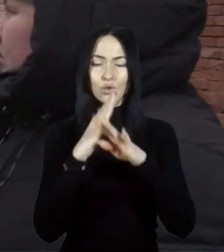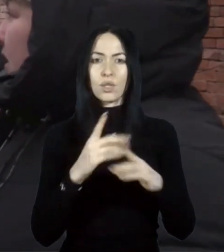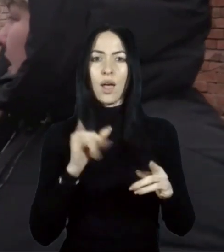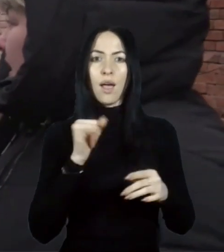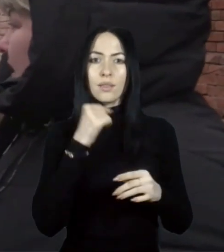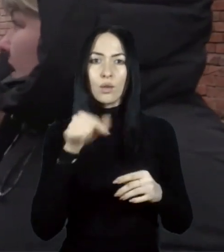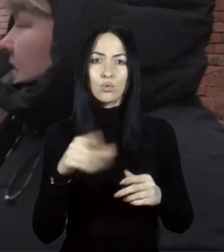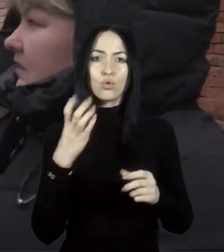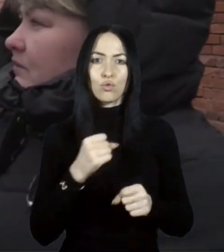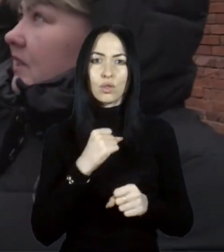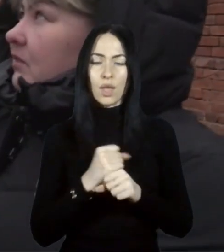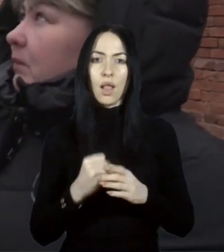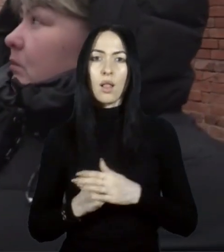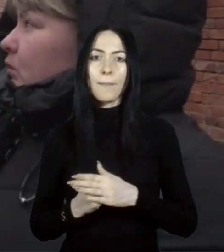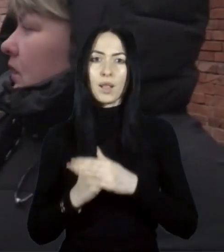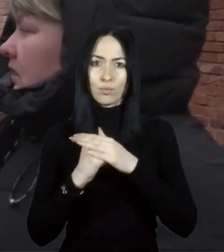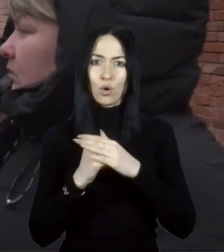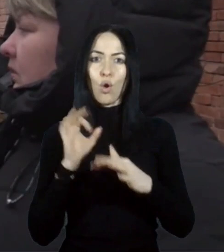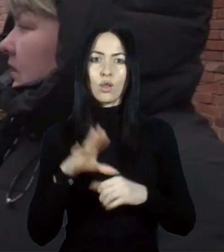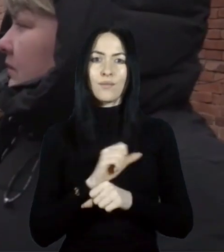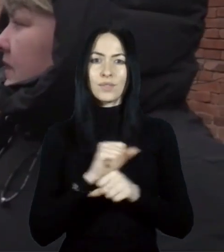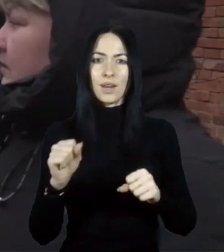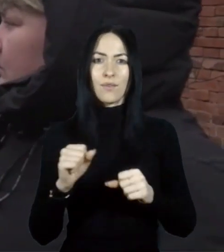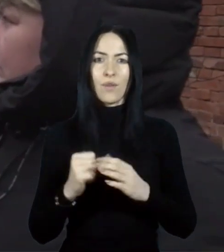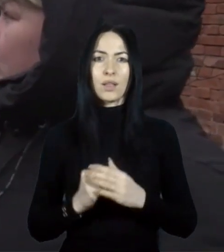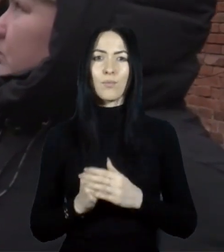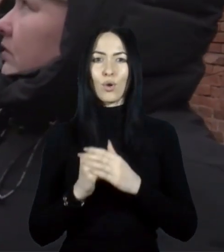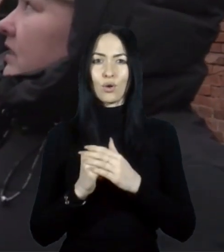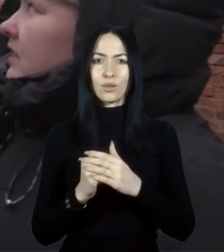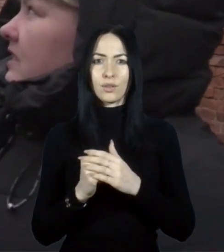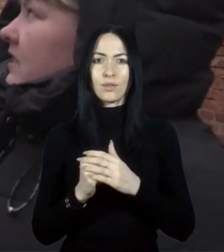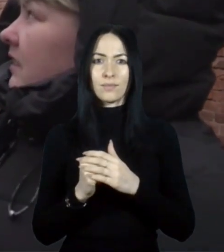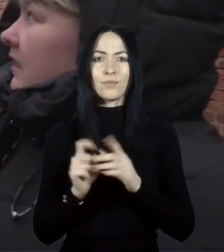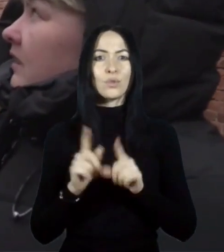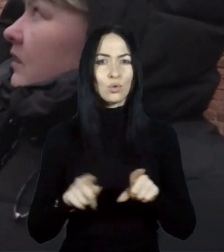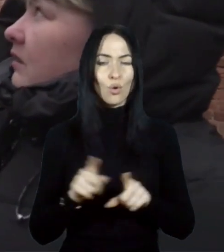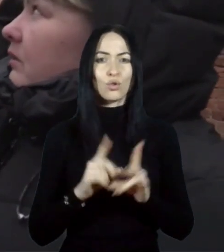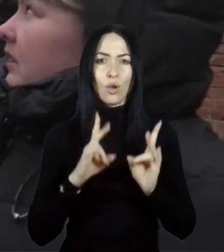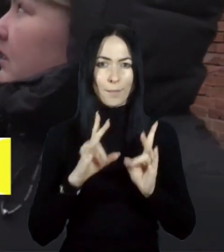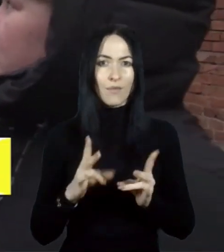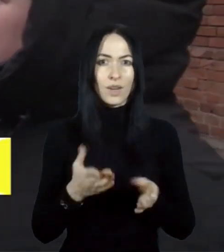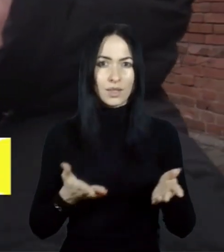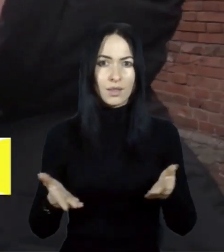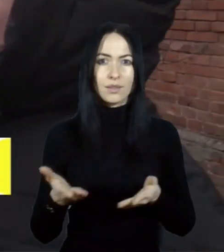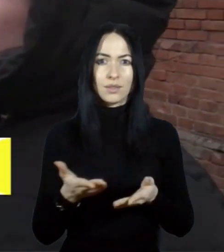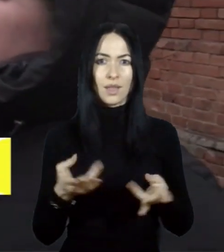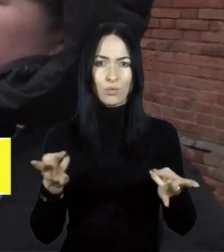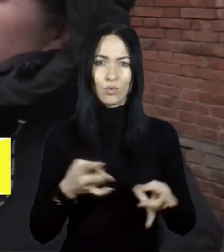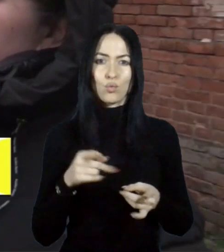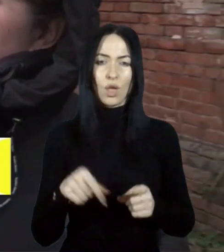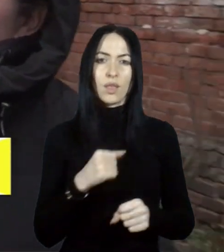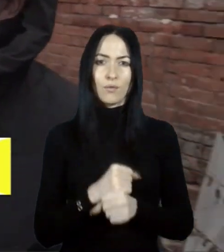робив підпорки, від визриву підпорки, теж повредилися, треба його робити.